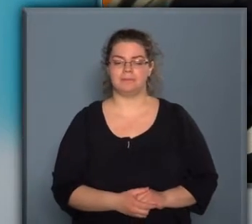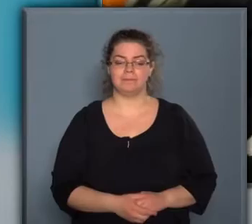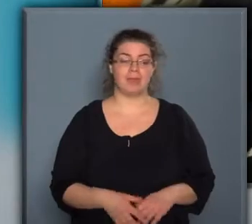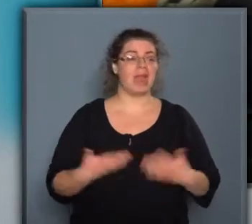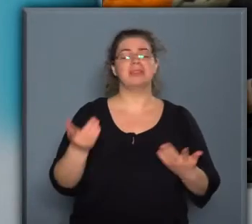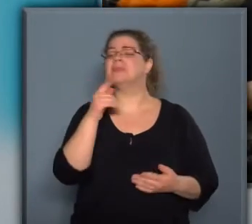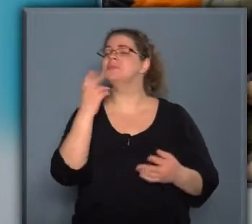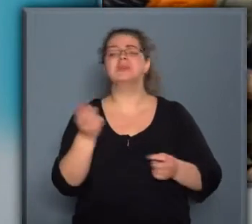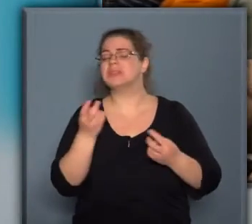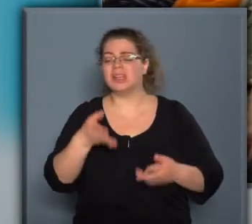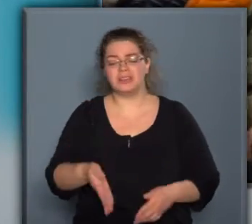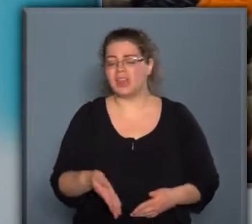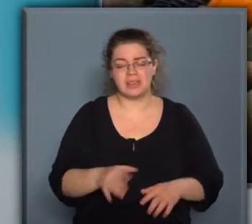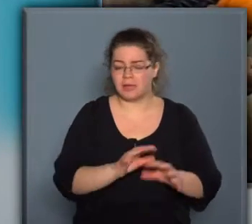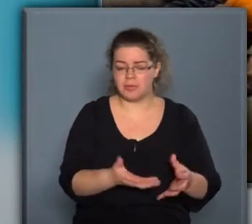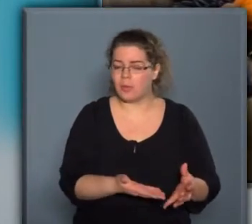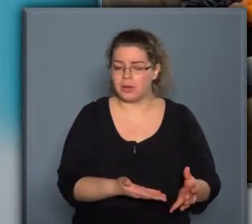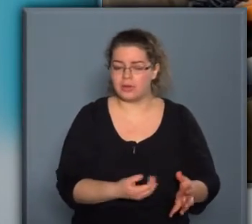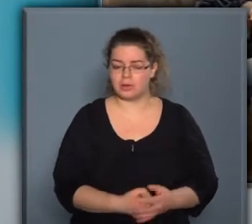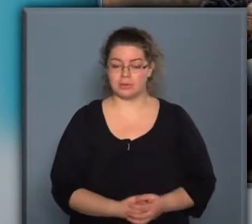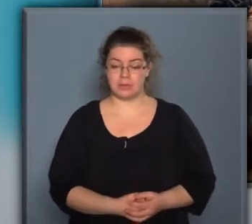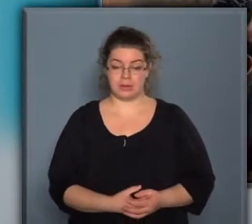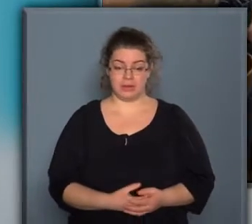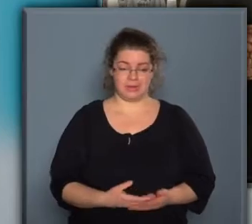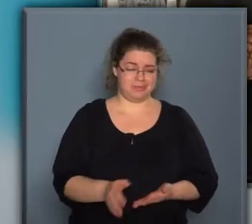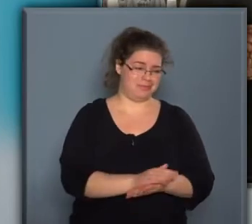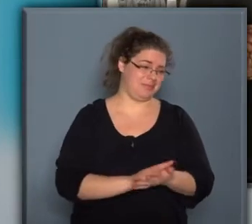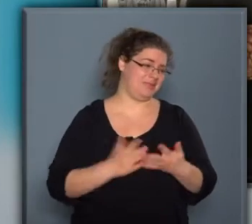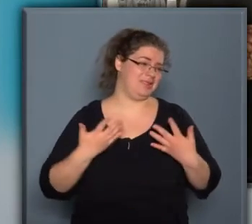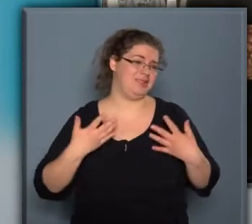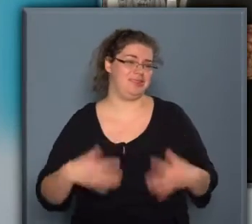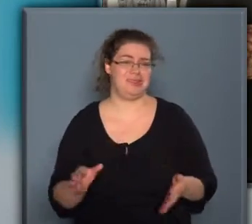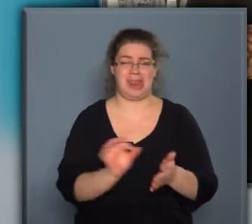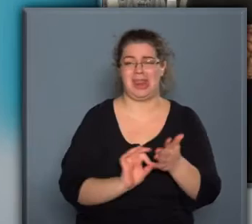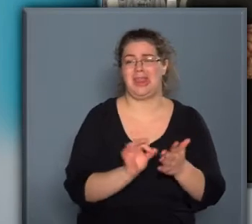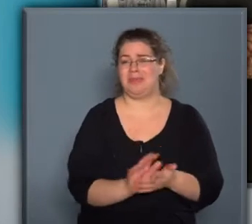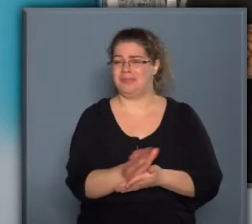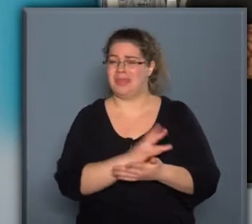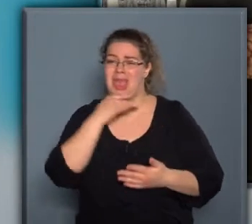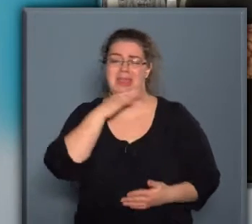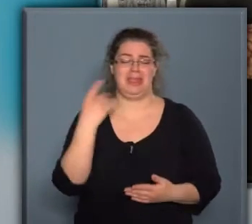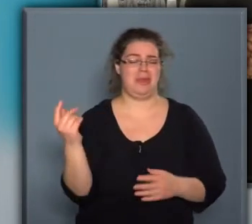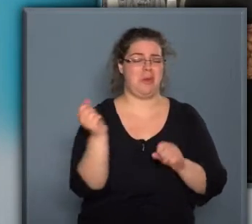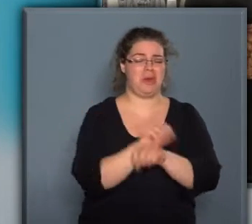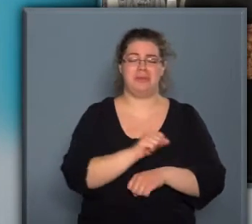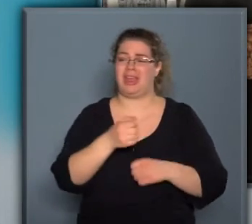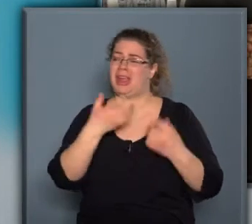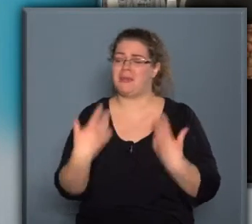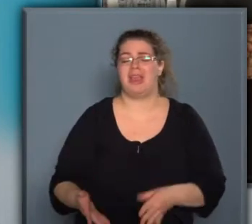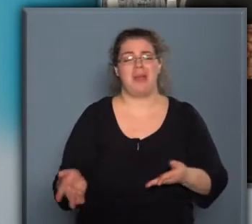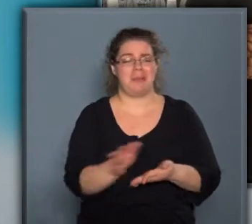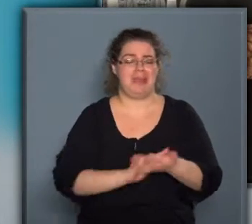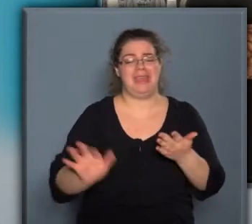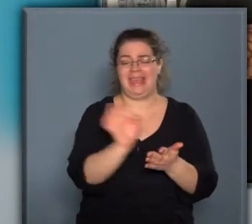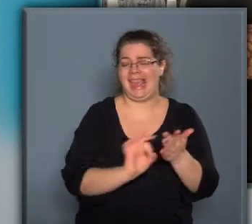Hát te mit kerestél ezen a földön? Mi silány regéket? Miféle ringyók rapságába estél? Mi